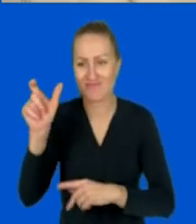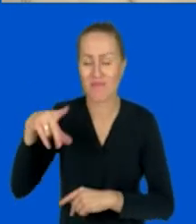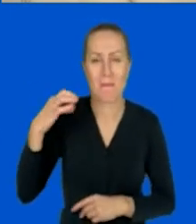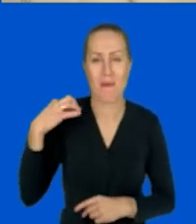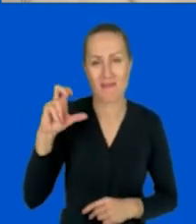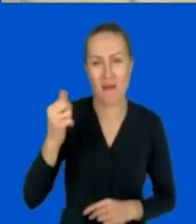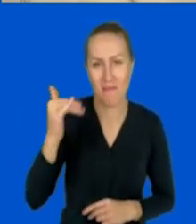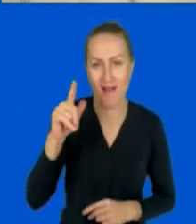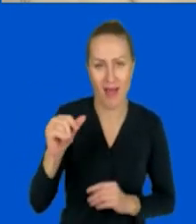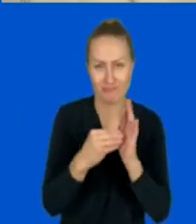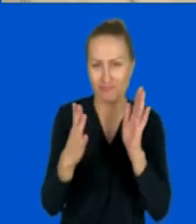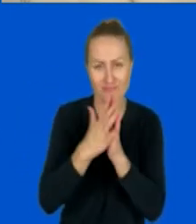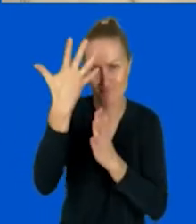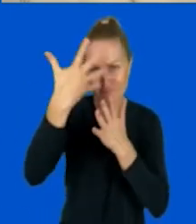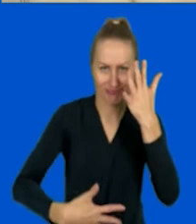wypisała, co się dało.